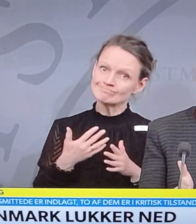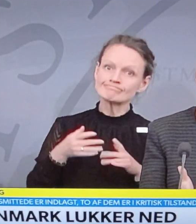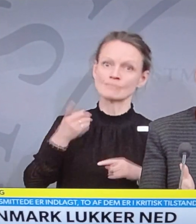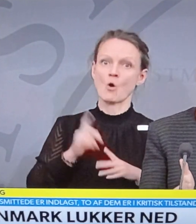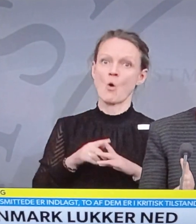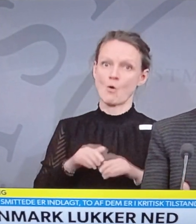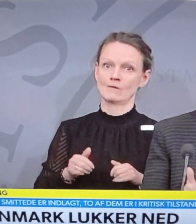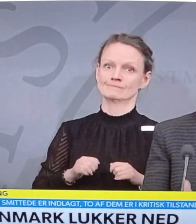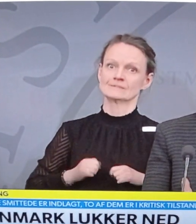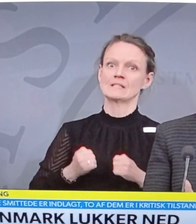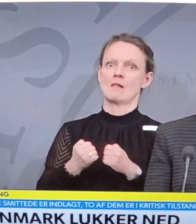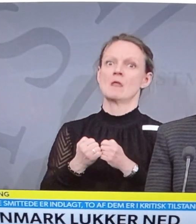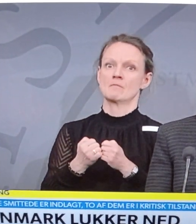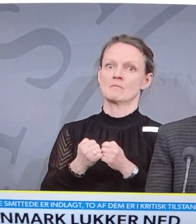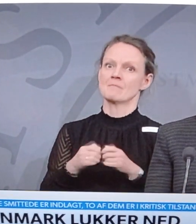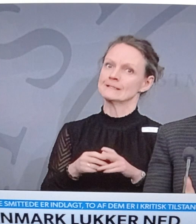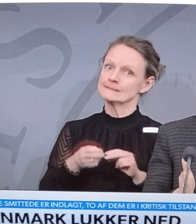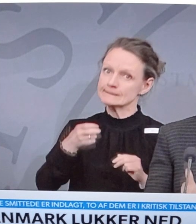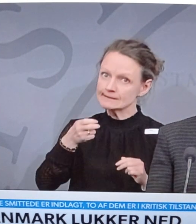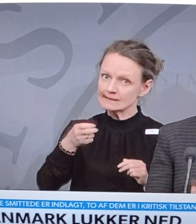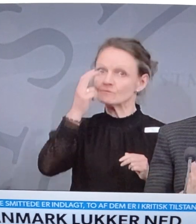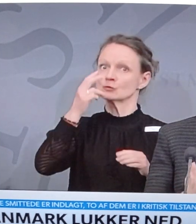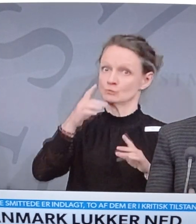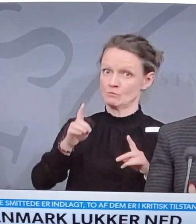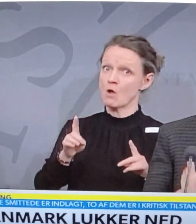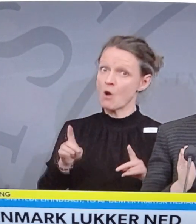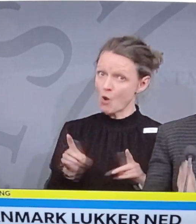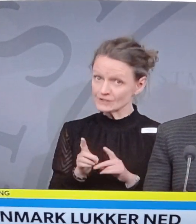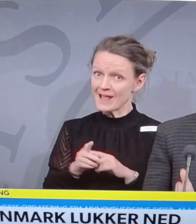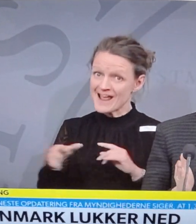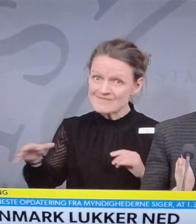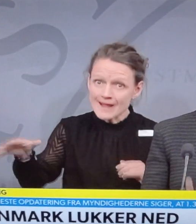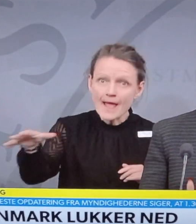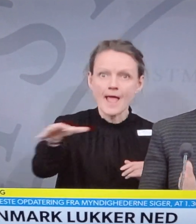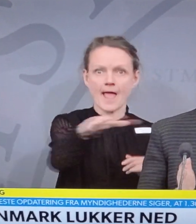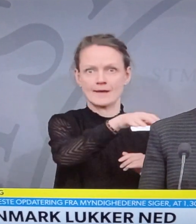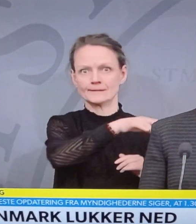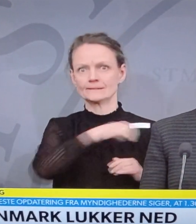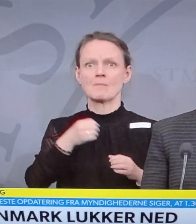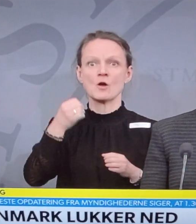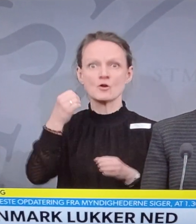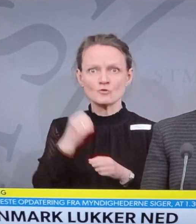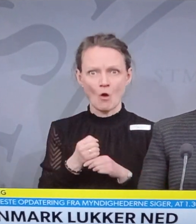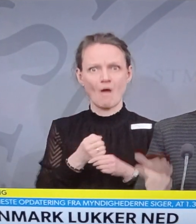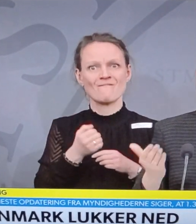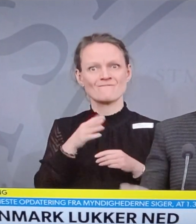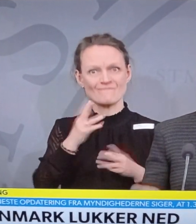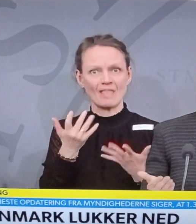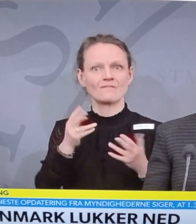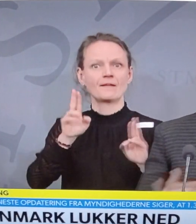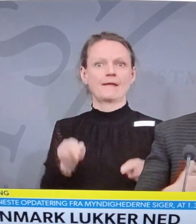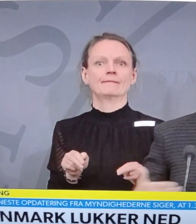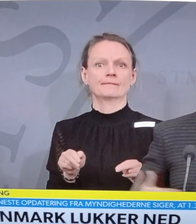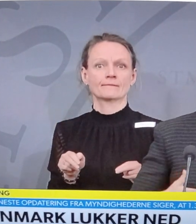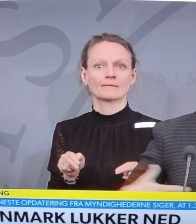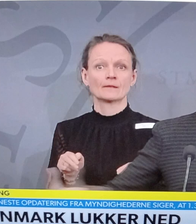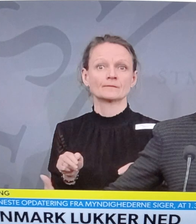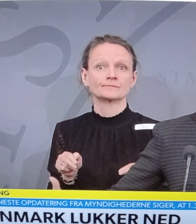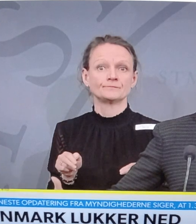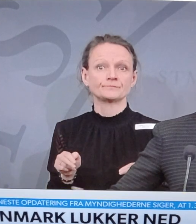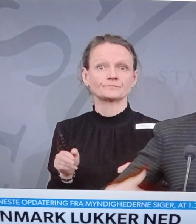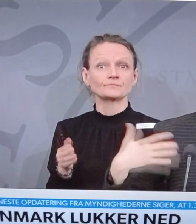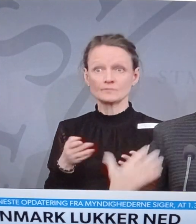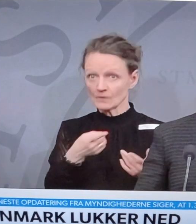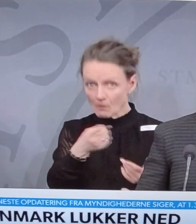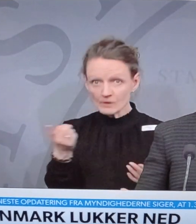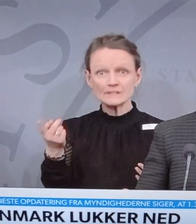saftus med os, at vi alle sammen gør alt, hvad vi overhovedet kan. Og I kommer til at se fra vores side,